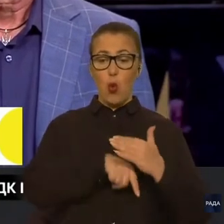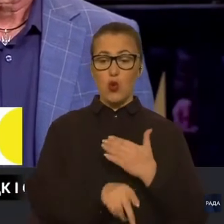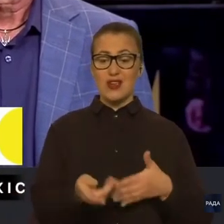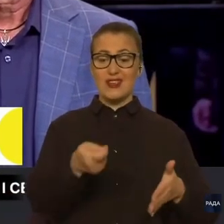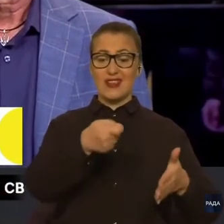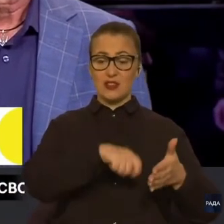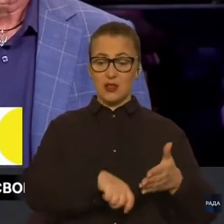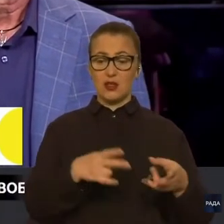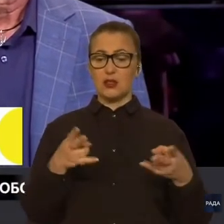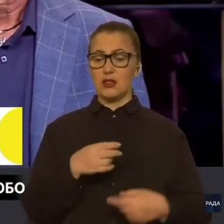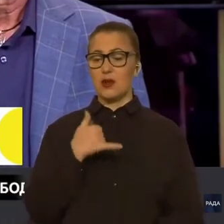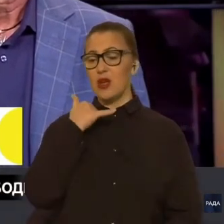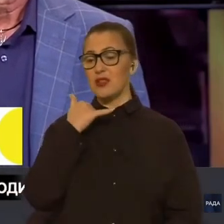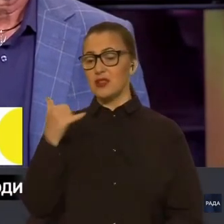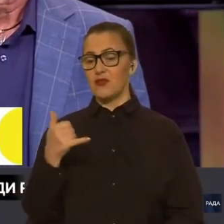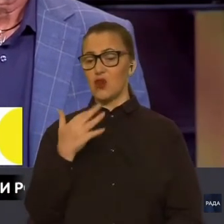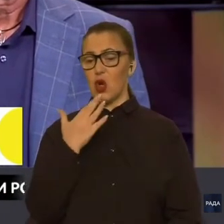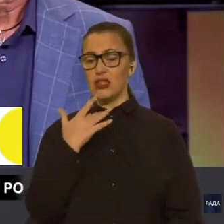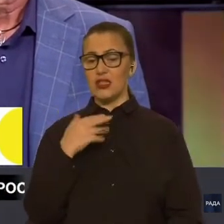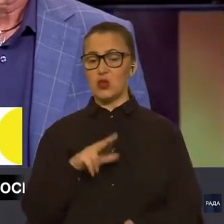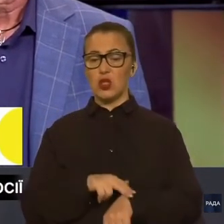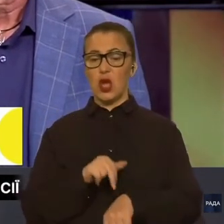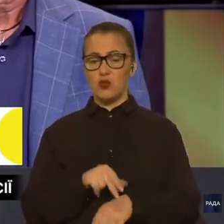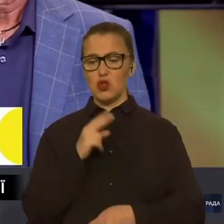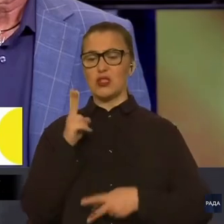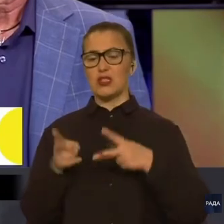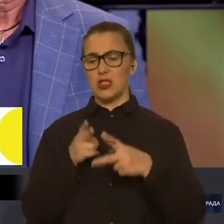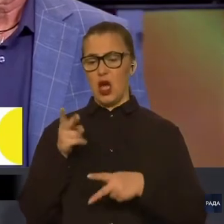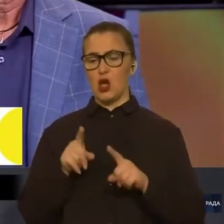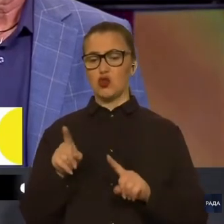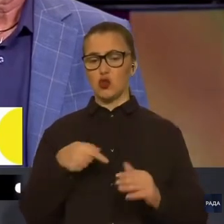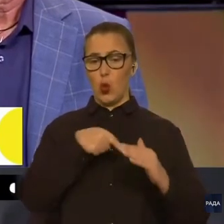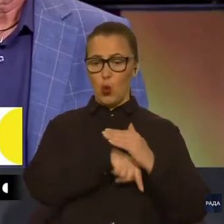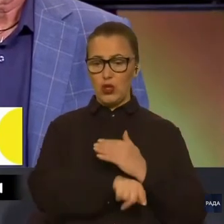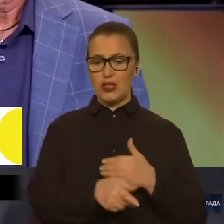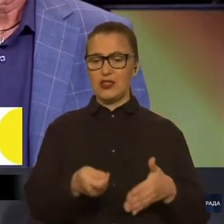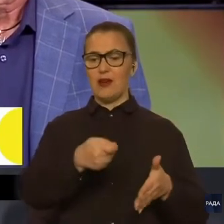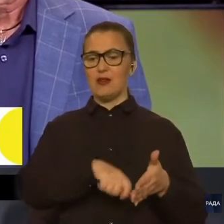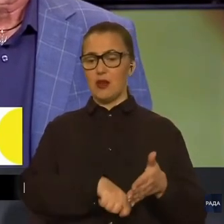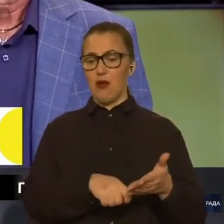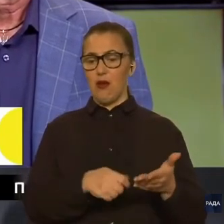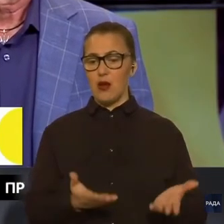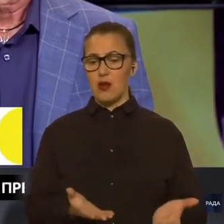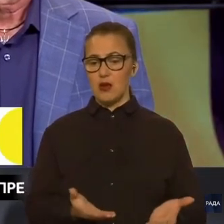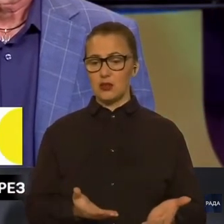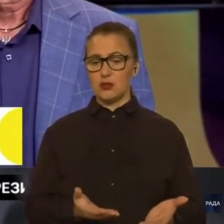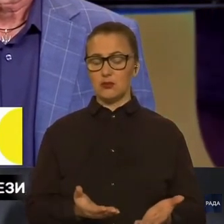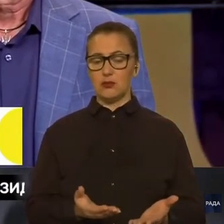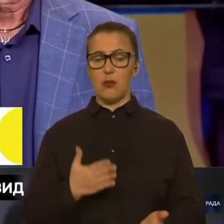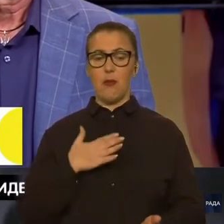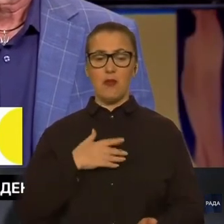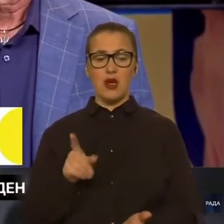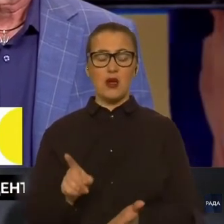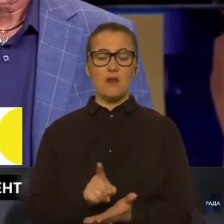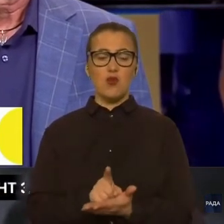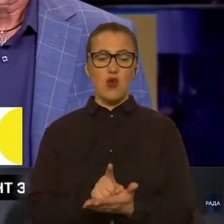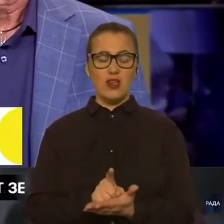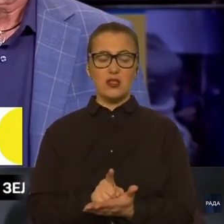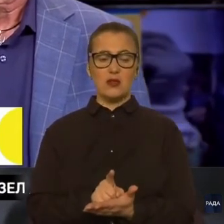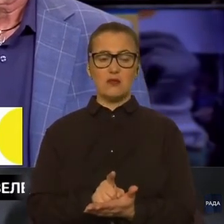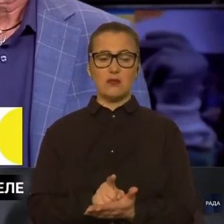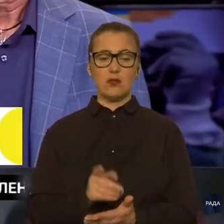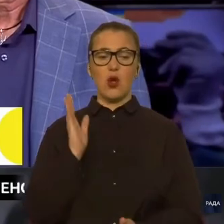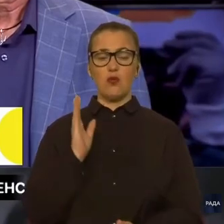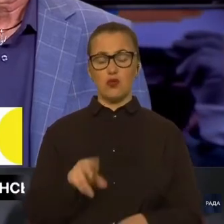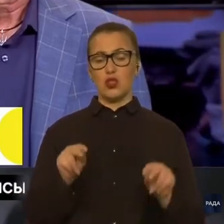телефонувати в національну позицію зі скаргою на те, що укриття закрите. І ми маємо, знову скажу, маємо